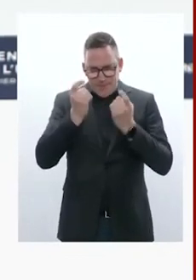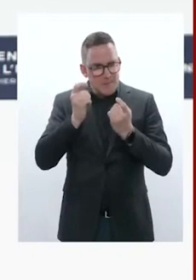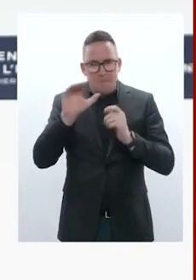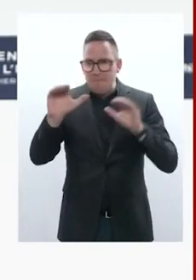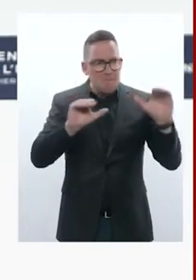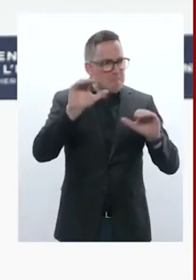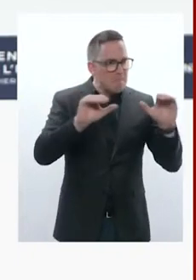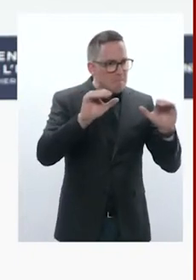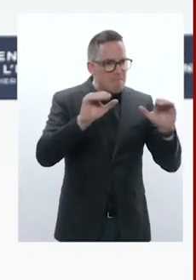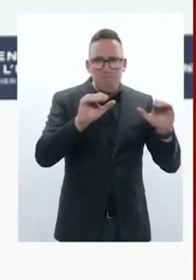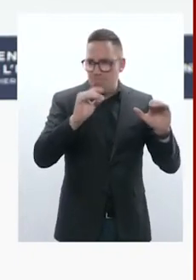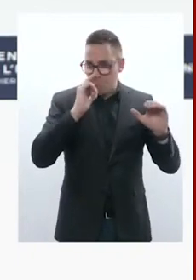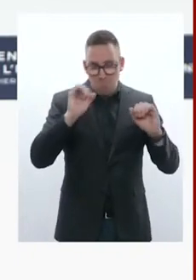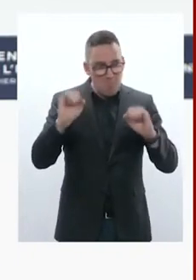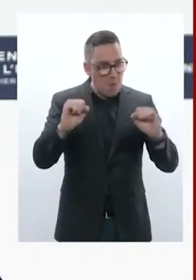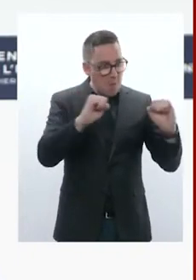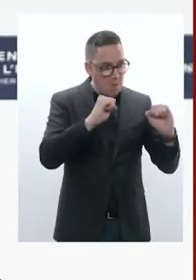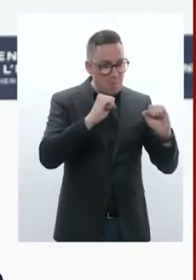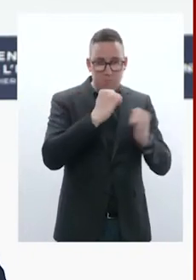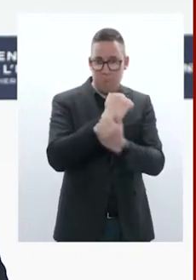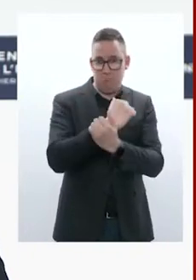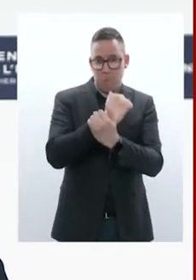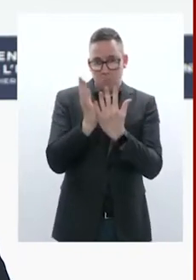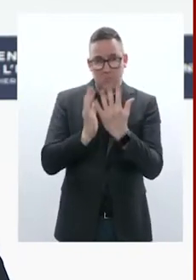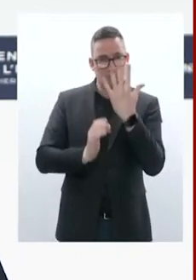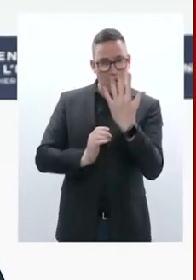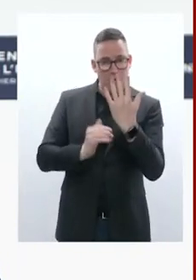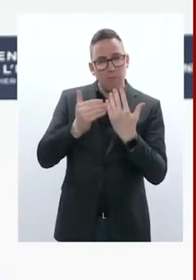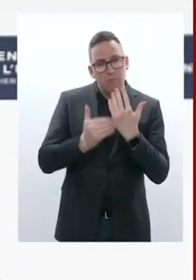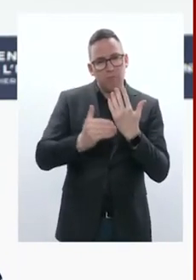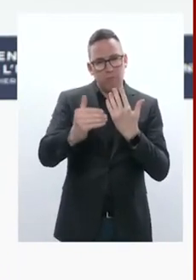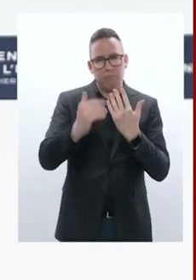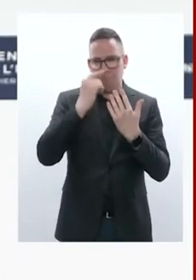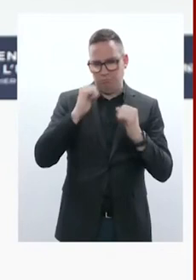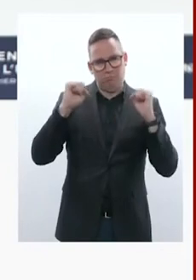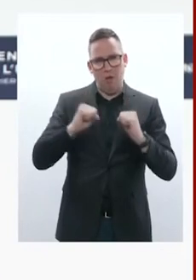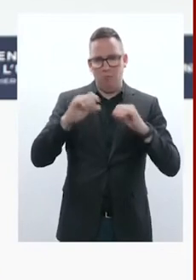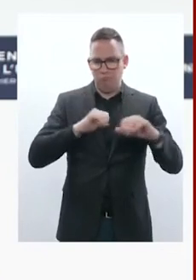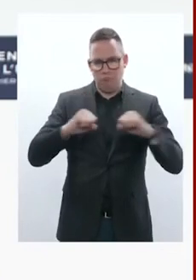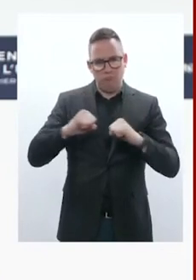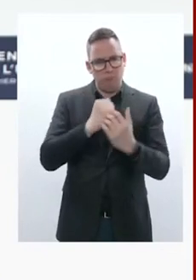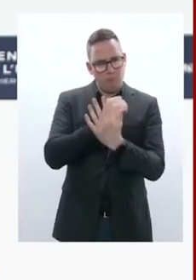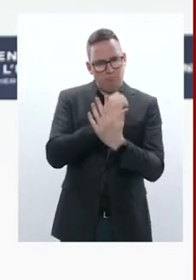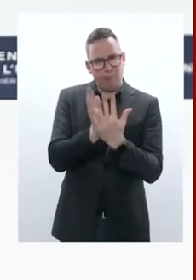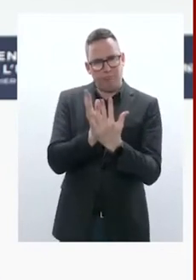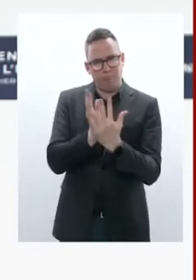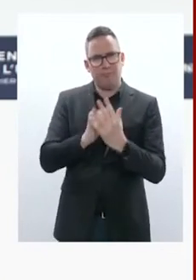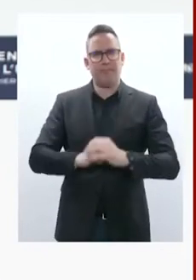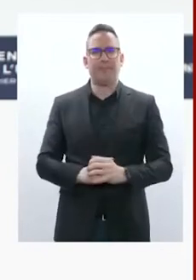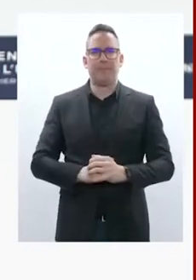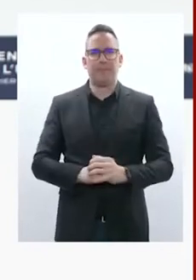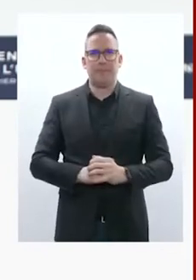'actions sur lesquelles il y un consensus pour prendre de nouvelles initiatives. Le cyber défensif,